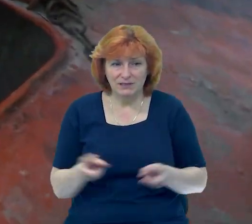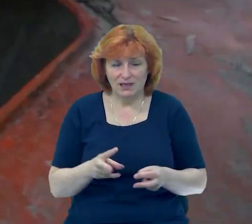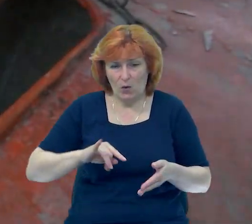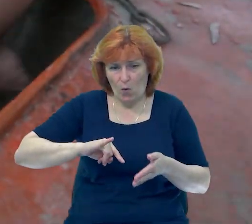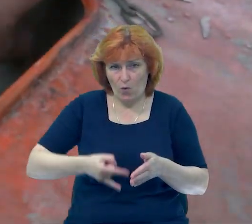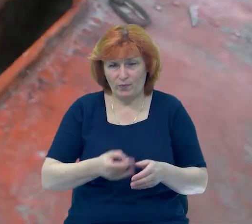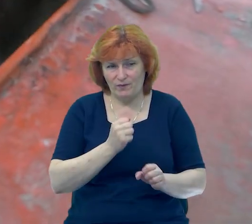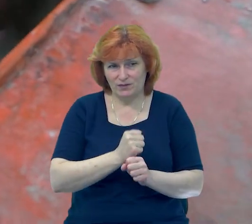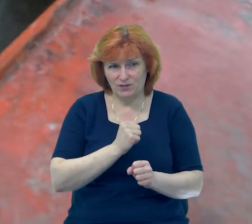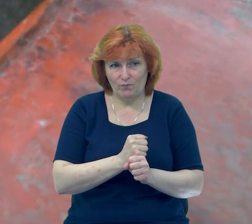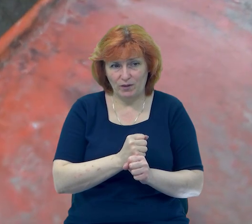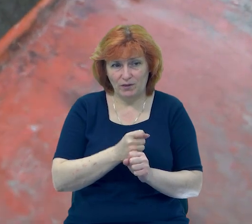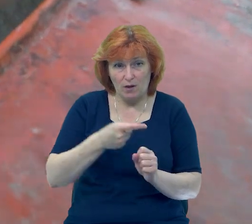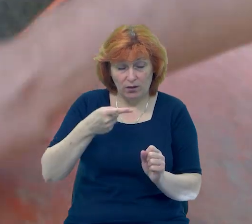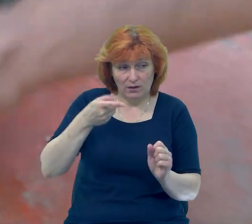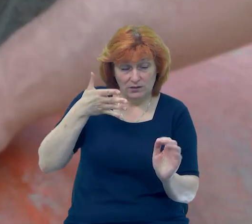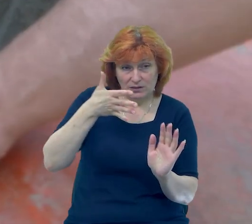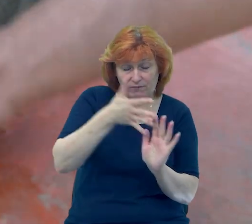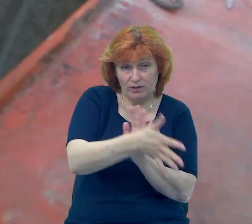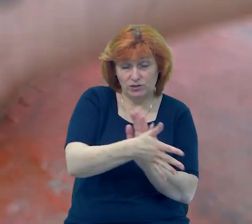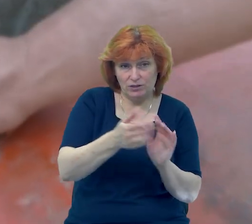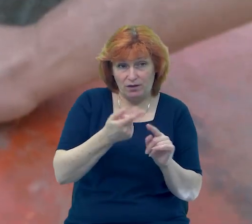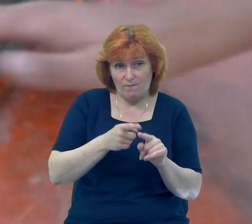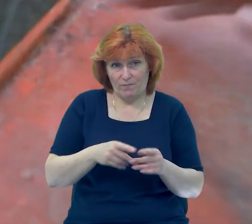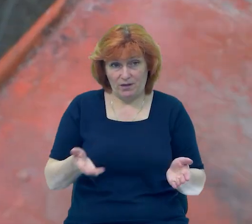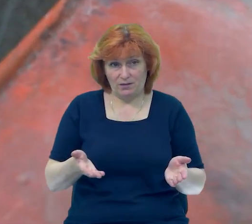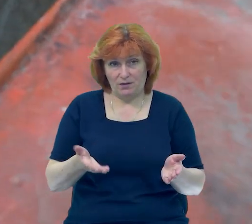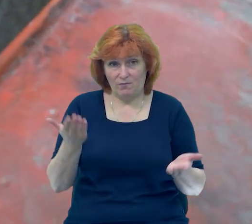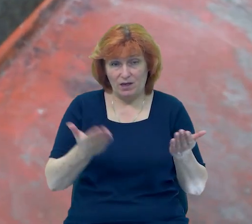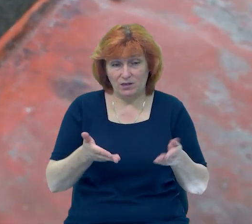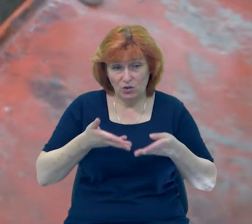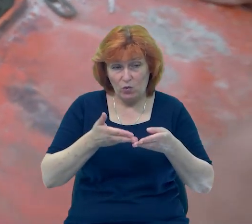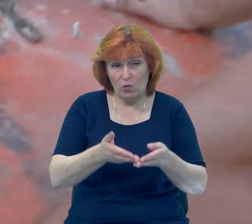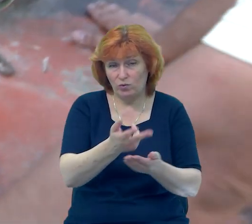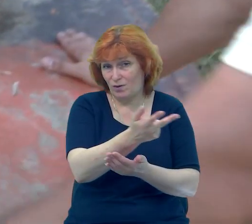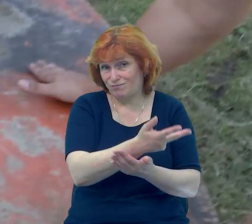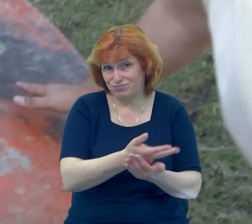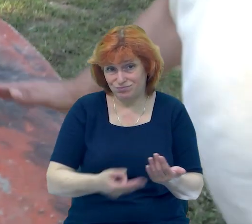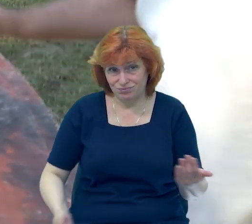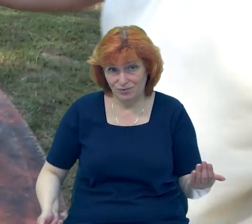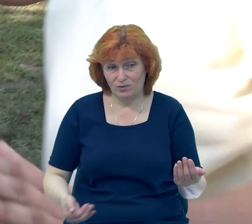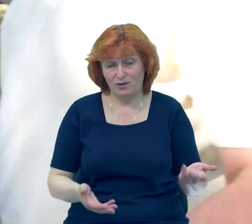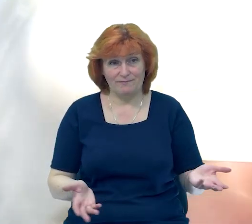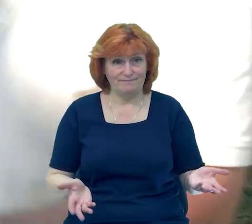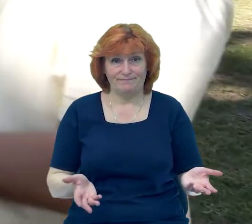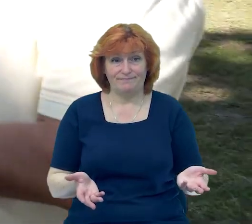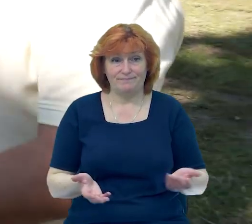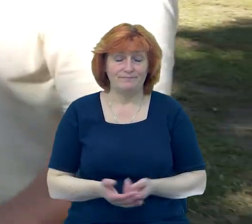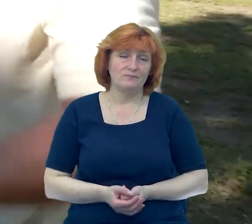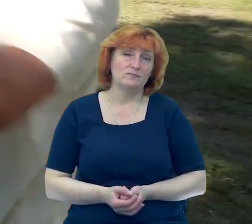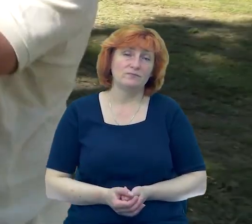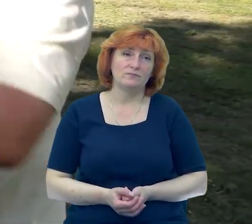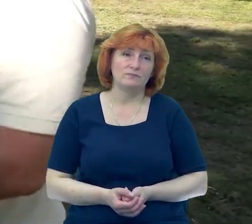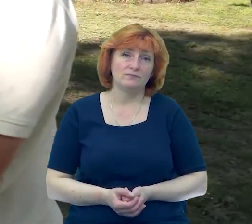повністю це сплошне. Якщо ця лодка тоне, то оцей ніс, оцей ніс, він плаває як бойок.